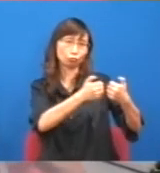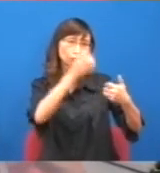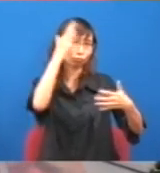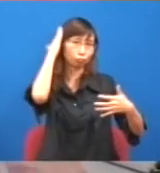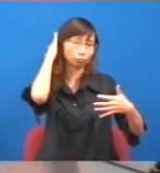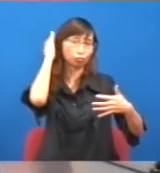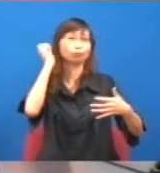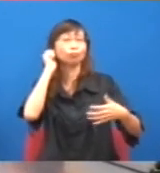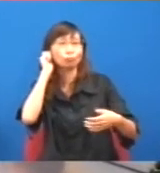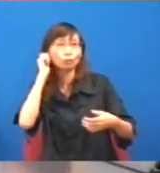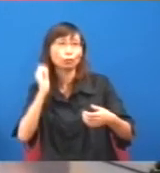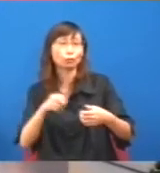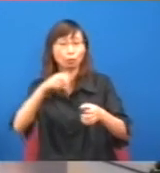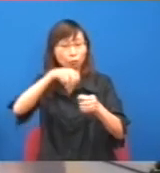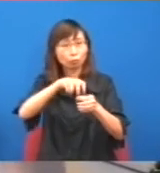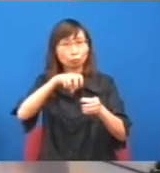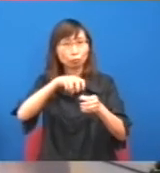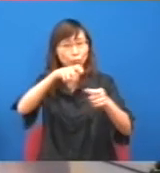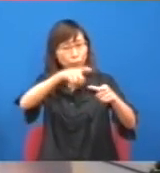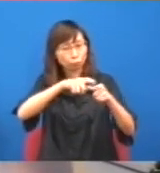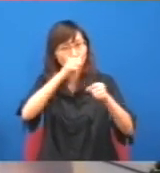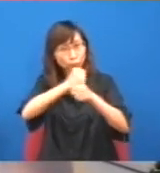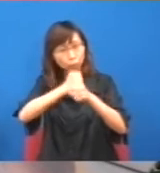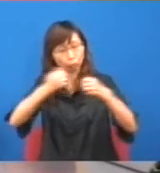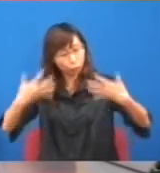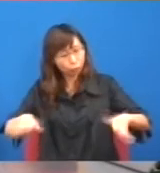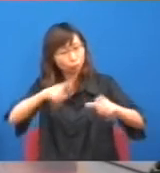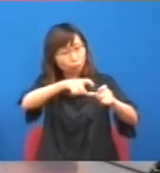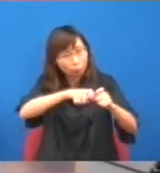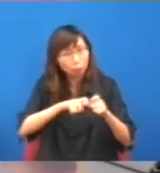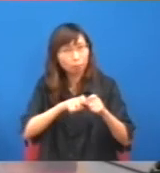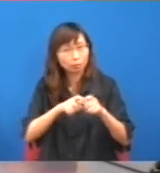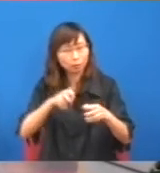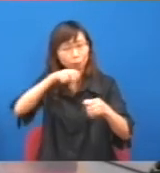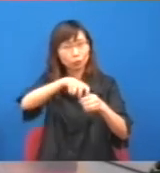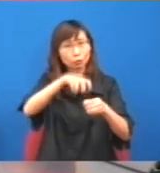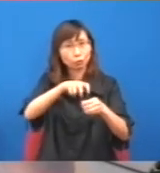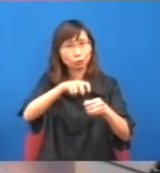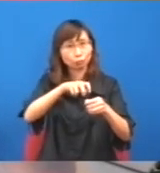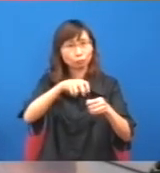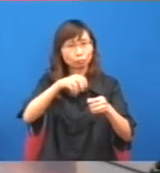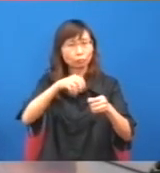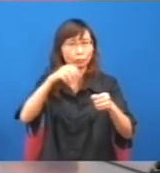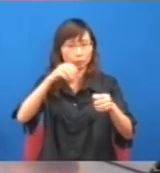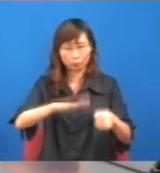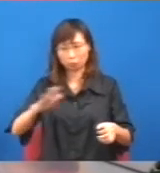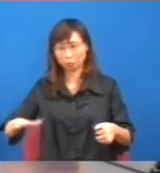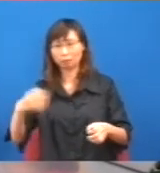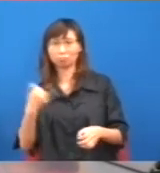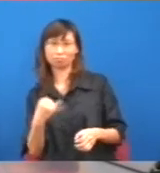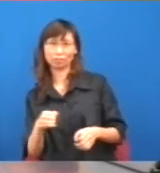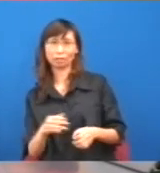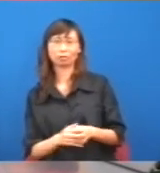是他那個工資應該夠養一個半人,你現在實際上,28元其實比縱門好少少,